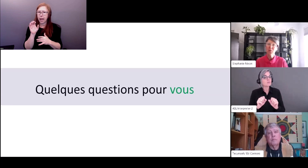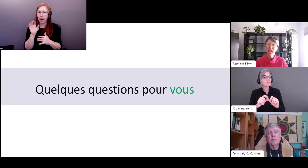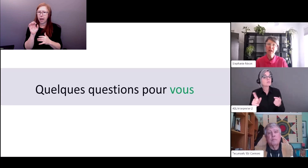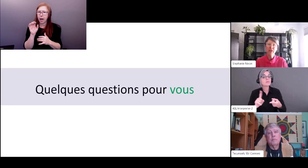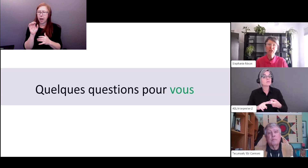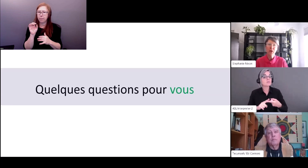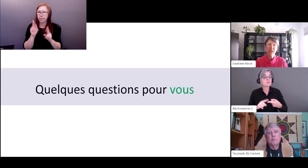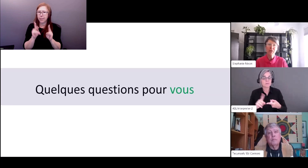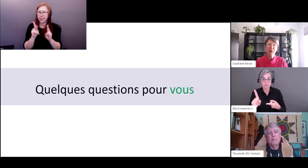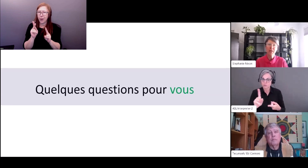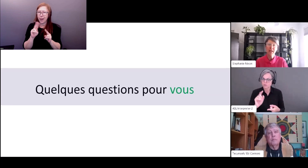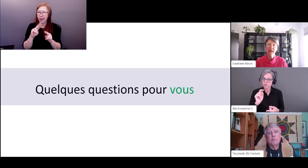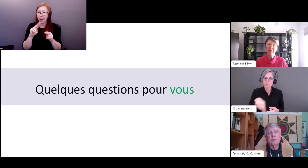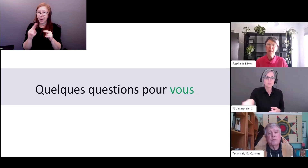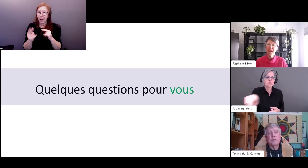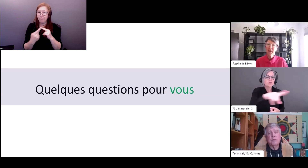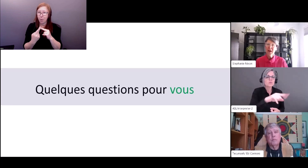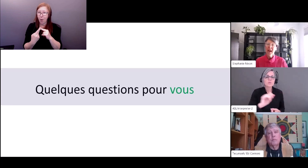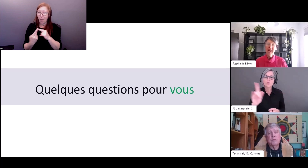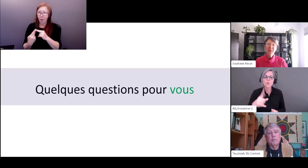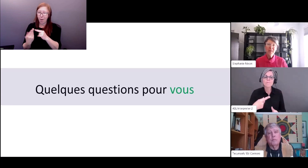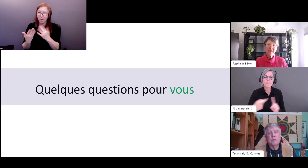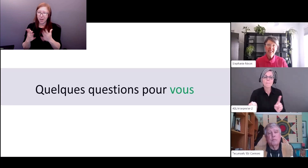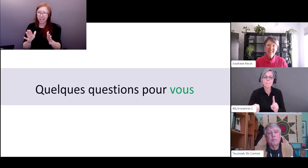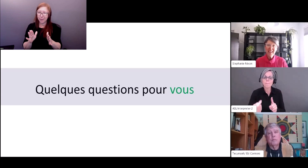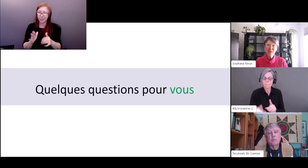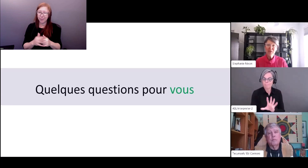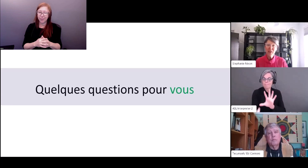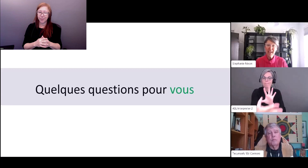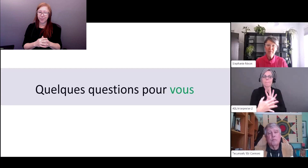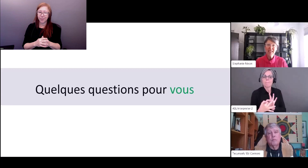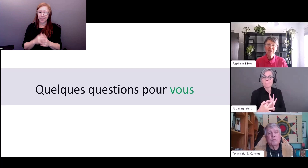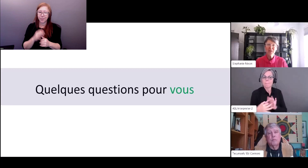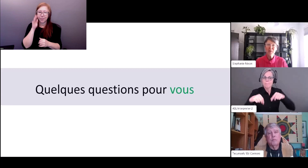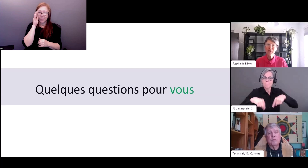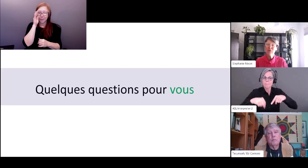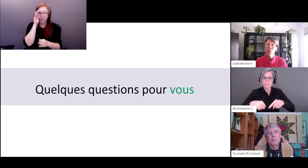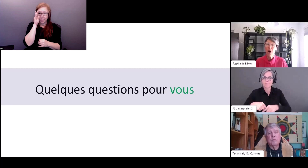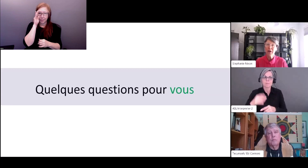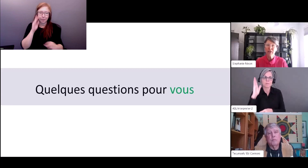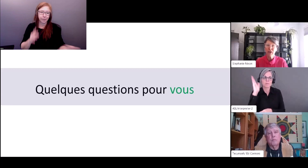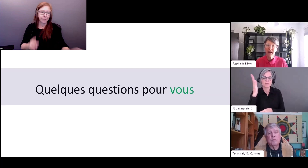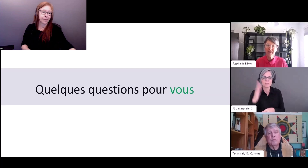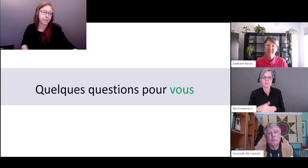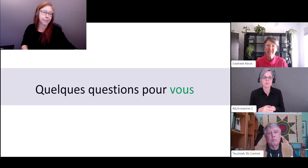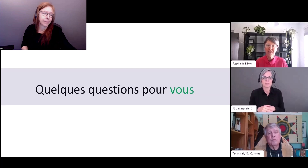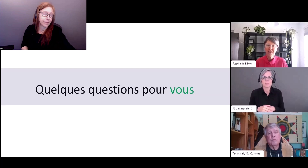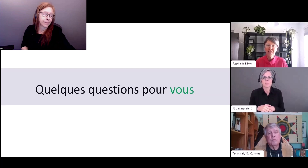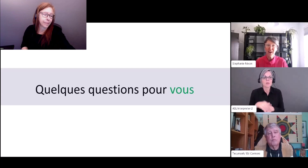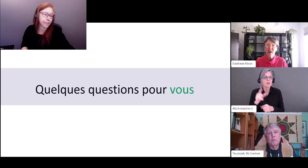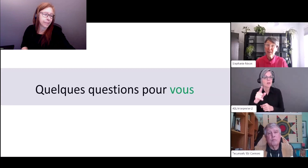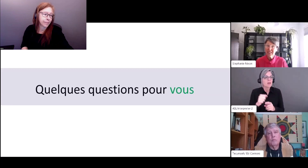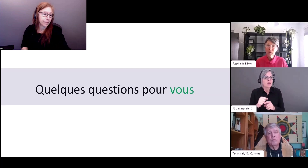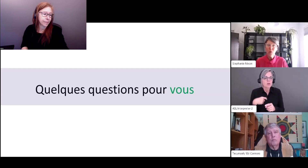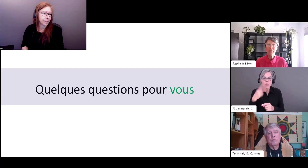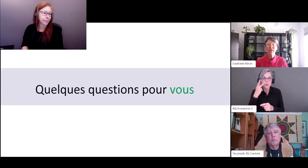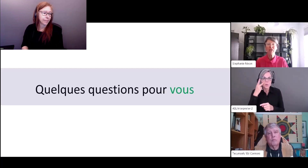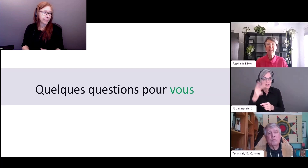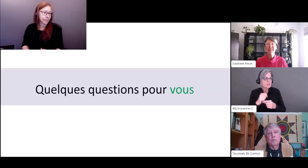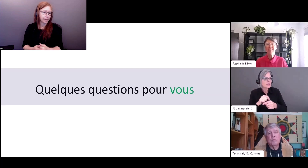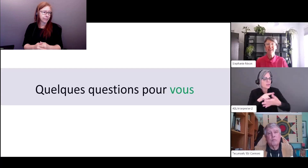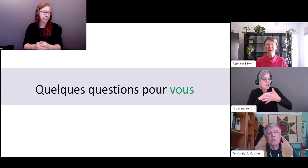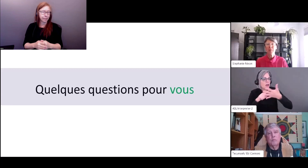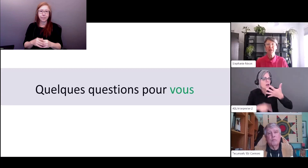première question qui va apparaître c'est d'où est-ce que vous nous vous